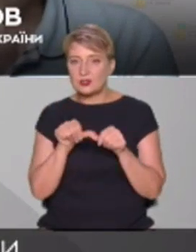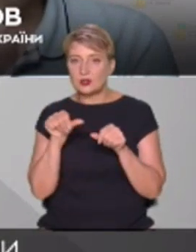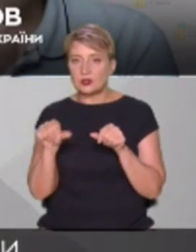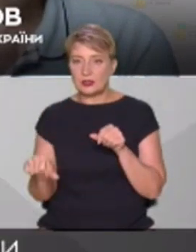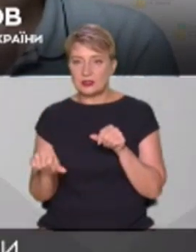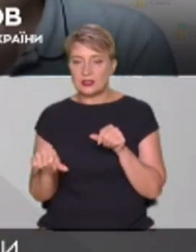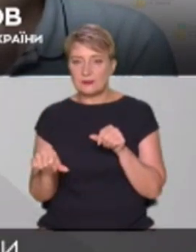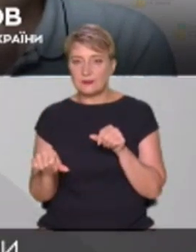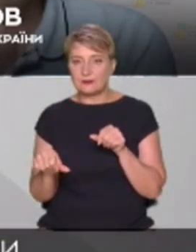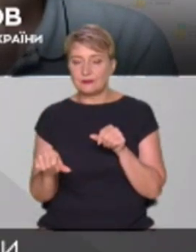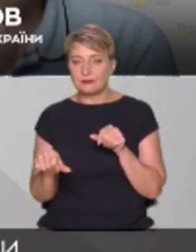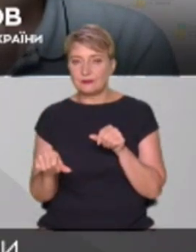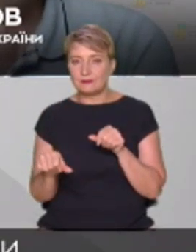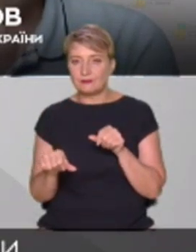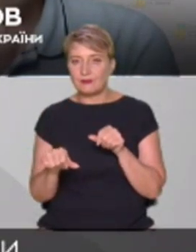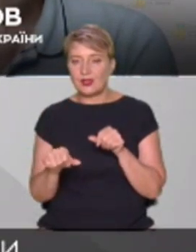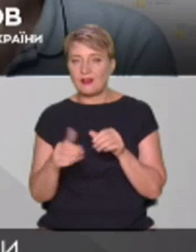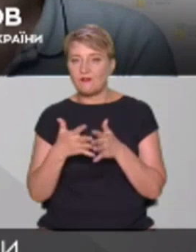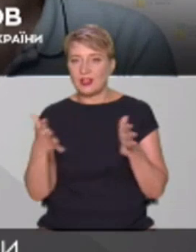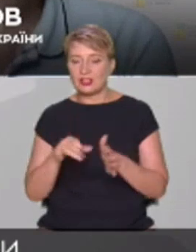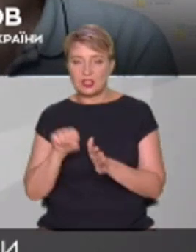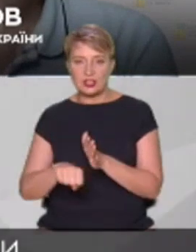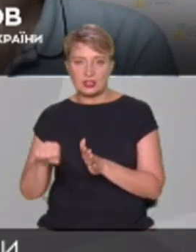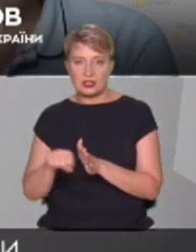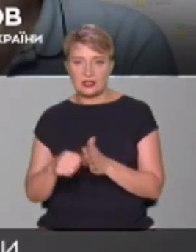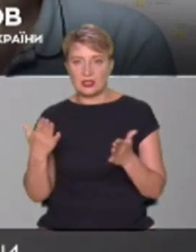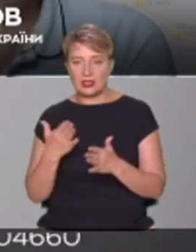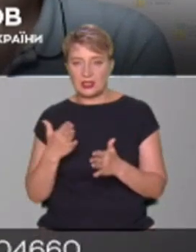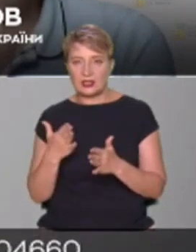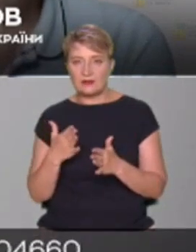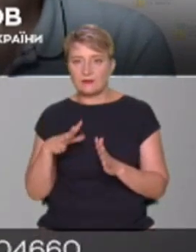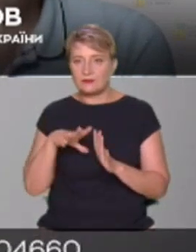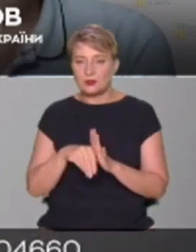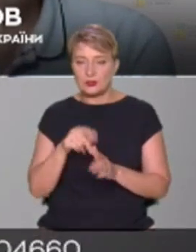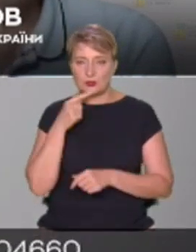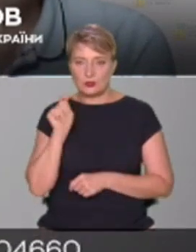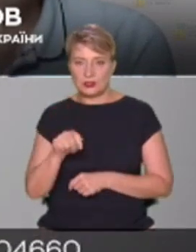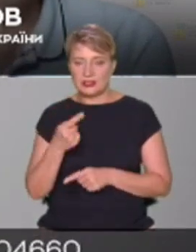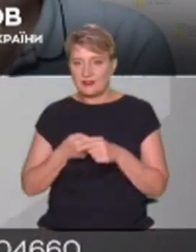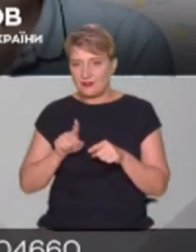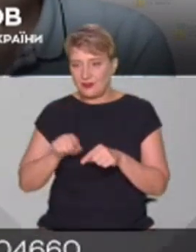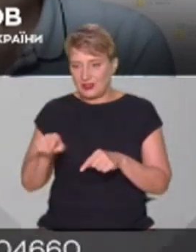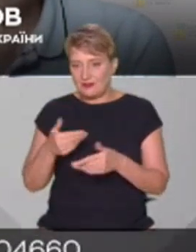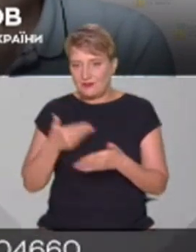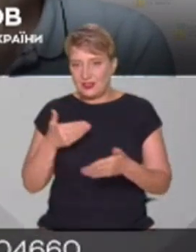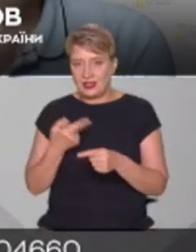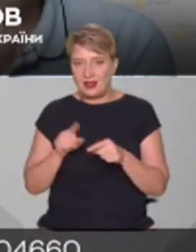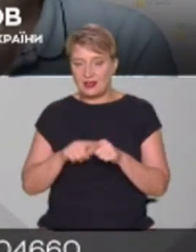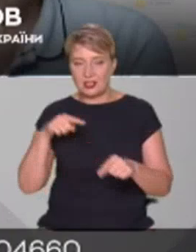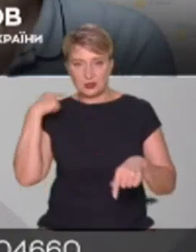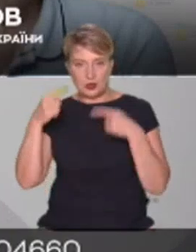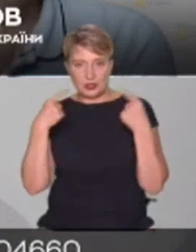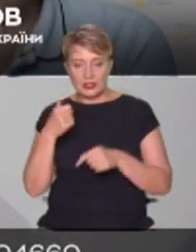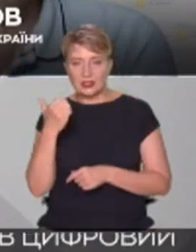зброєна агресія і величезні втрати, які зараз носить Україна від цих скаженілих путінських